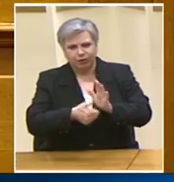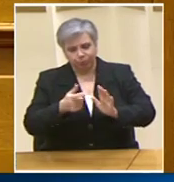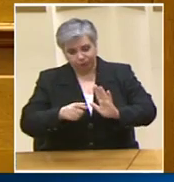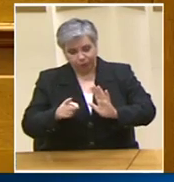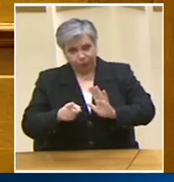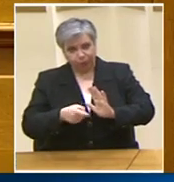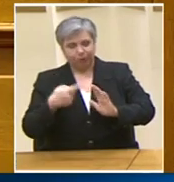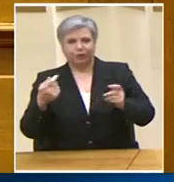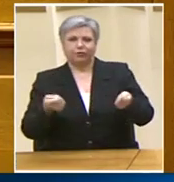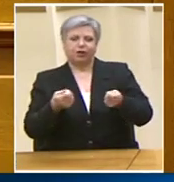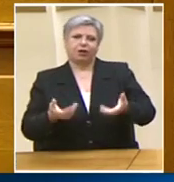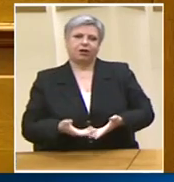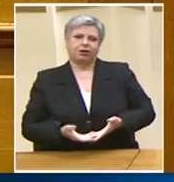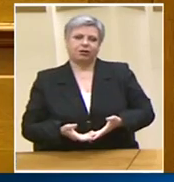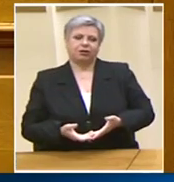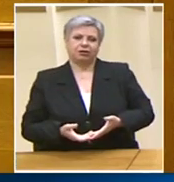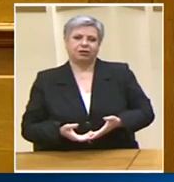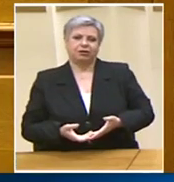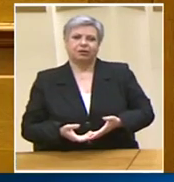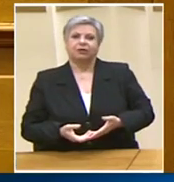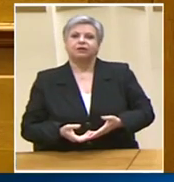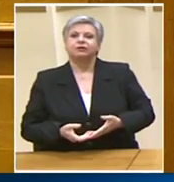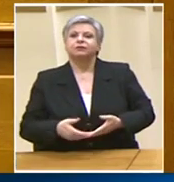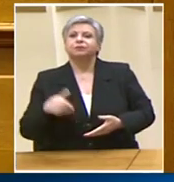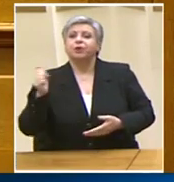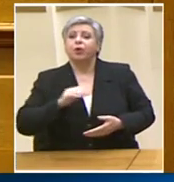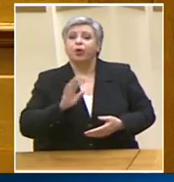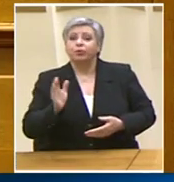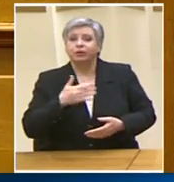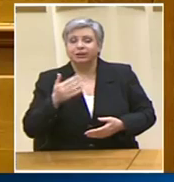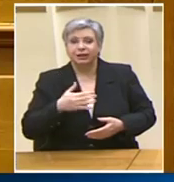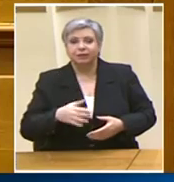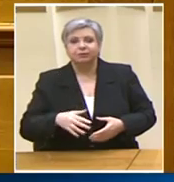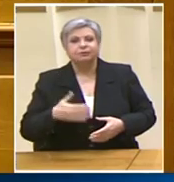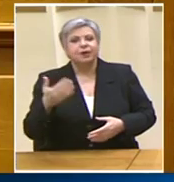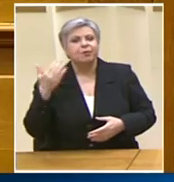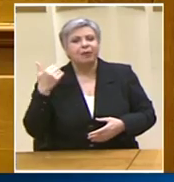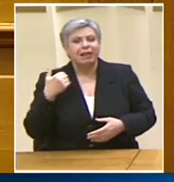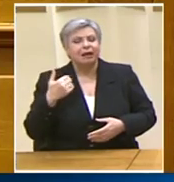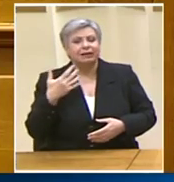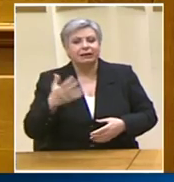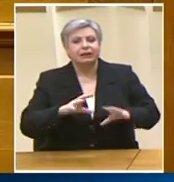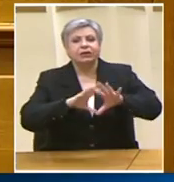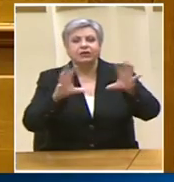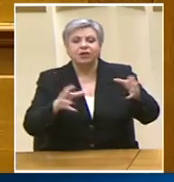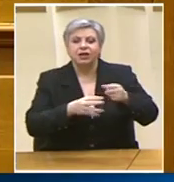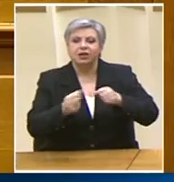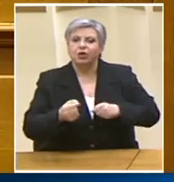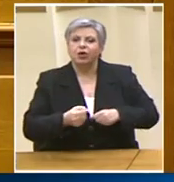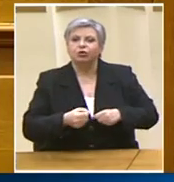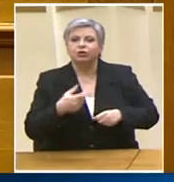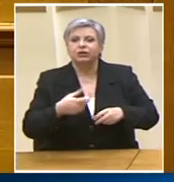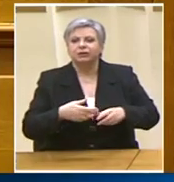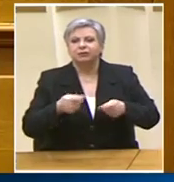όταν όμως ο Γενικός Επιθυρωτής Δημόσιας Διοίκησης ήταν ο κ. Ρακιντζής ήταν λέγατε